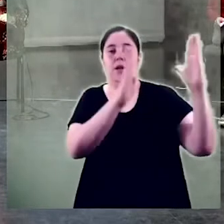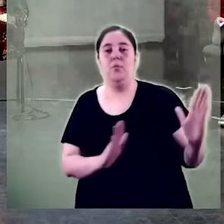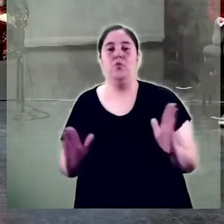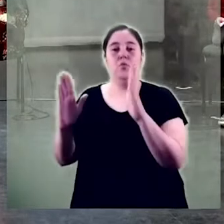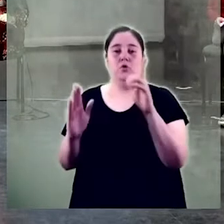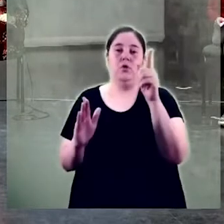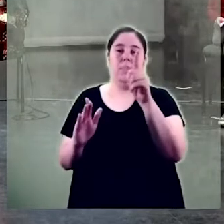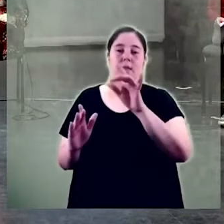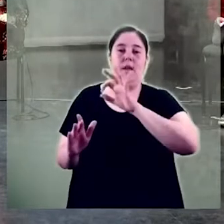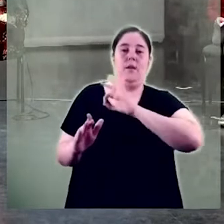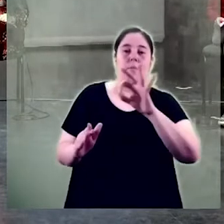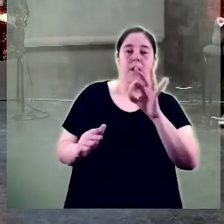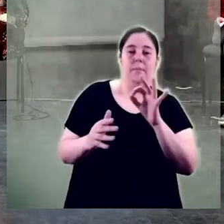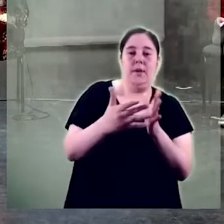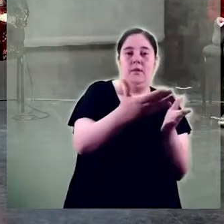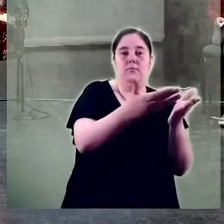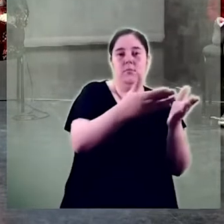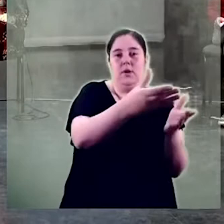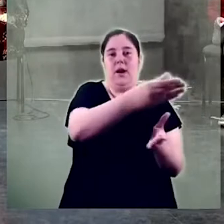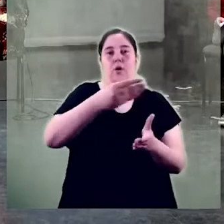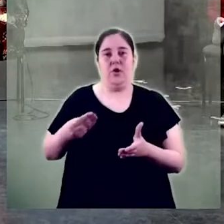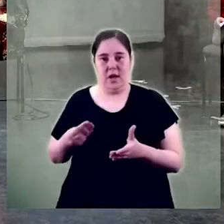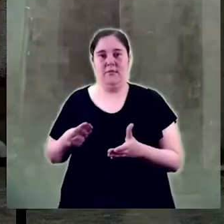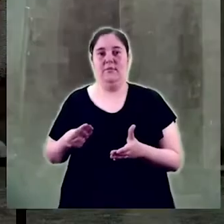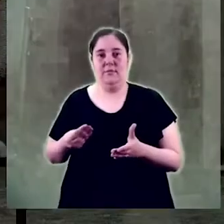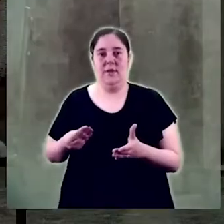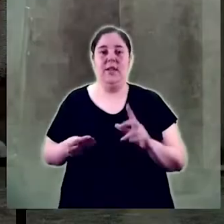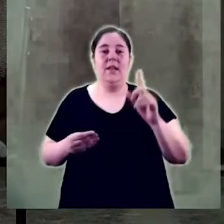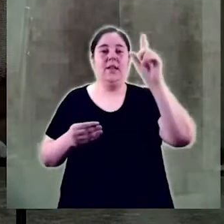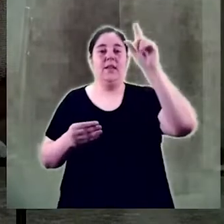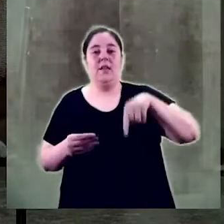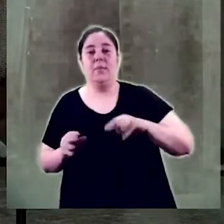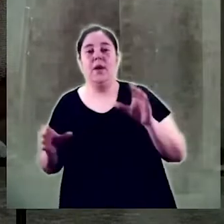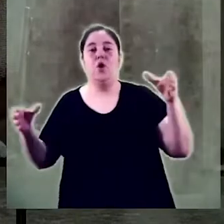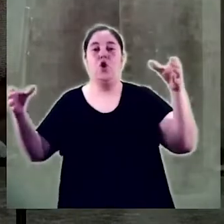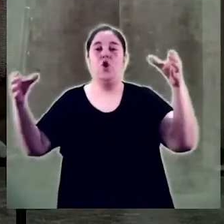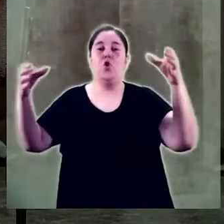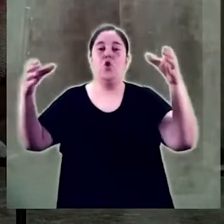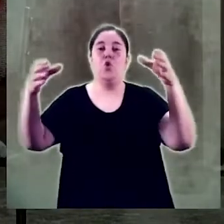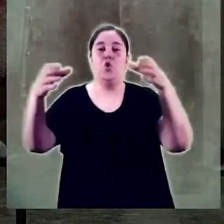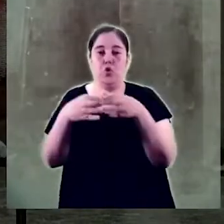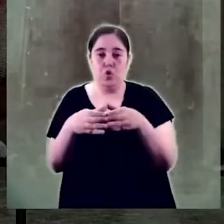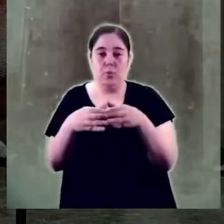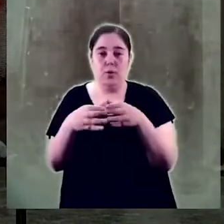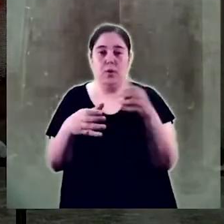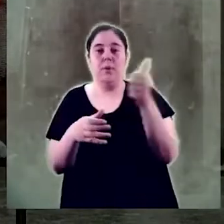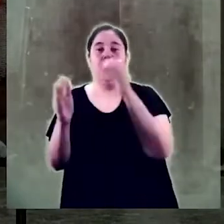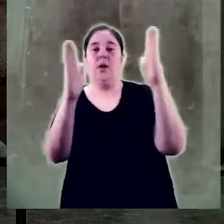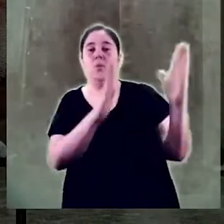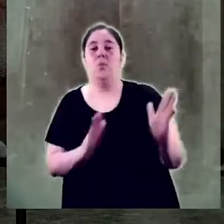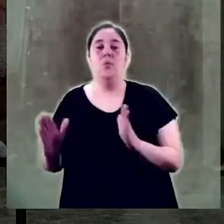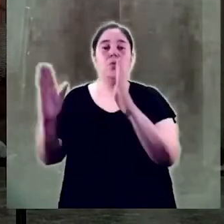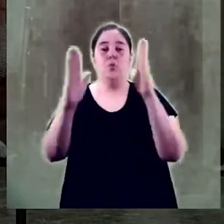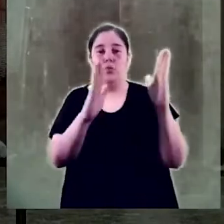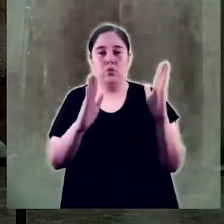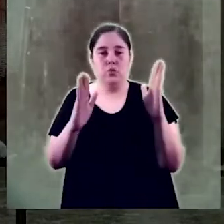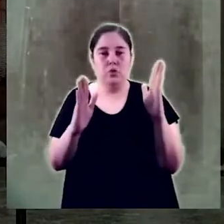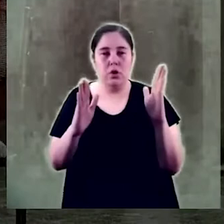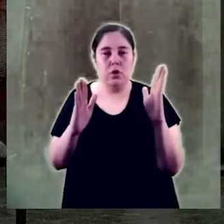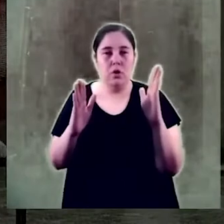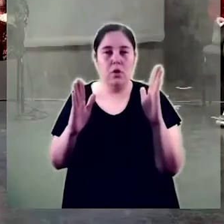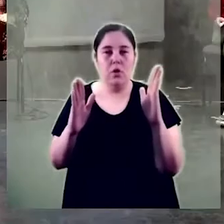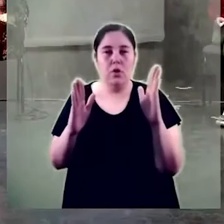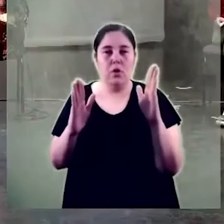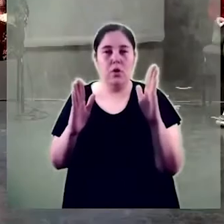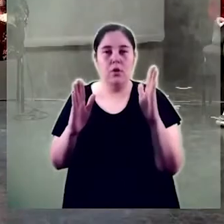recollirà aquest premi. I també tenim el grup d'aquesta primera promoció que està per temps. Ara, des del punt de